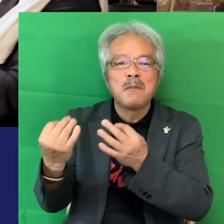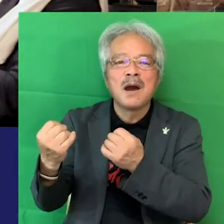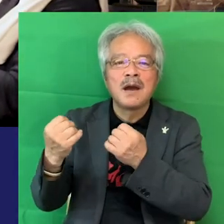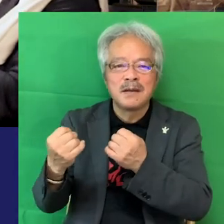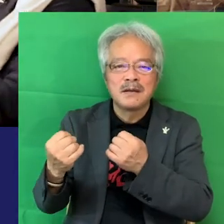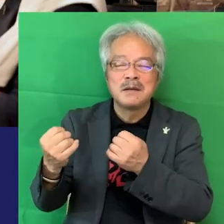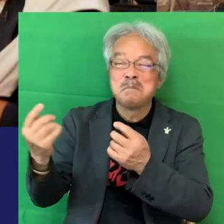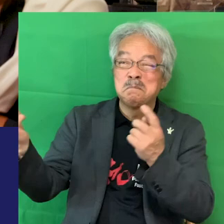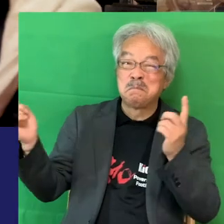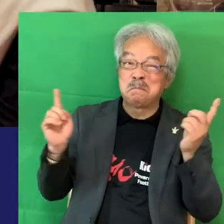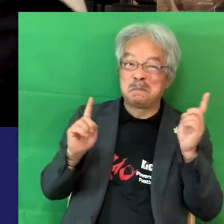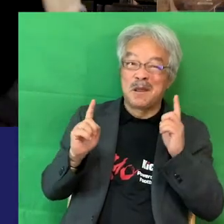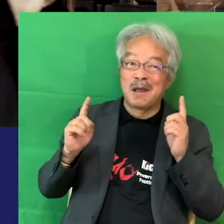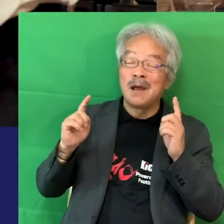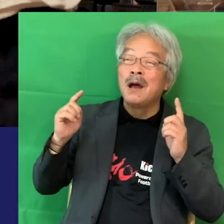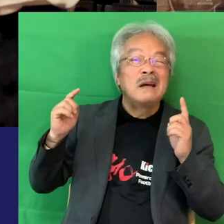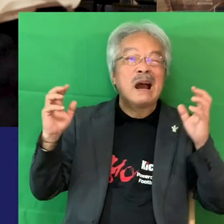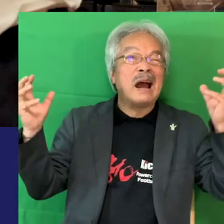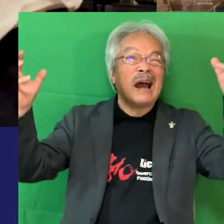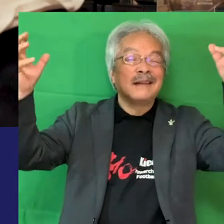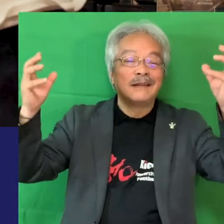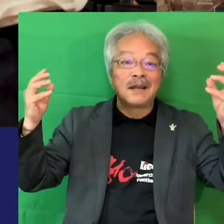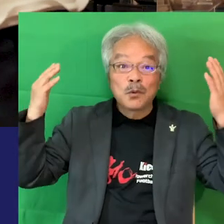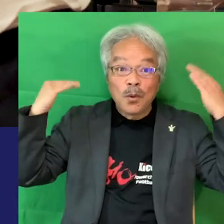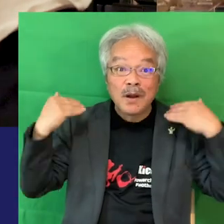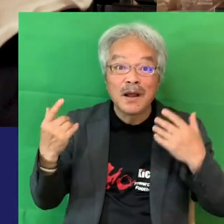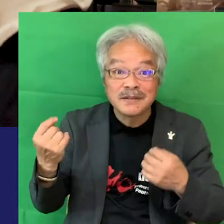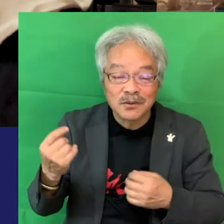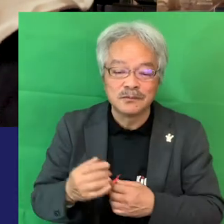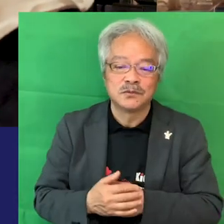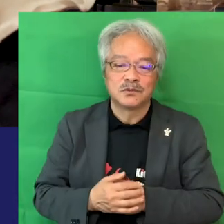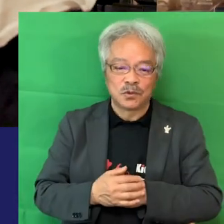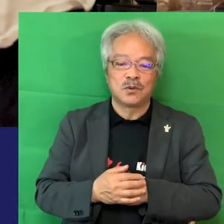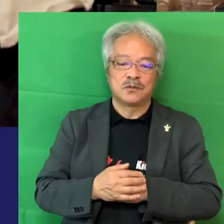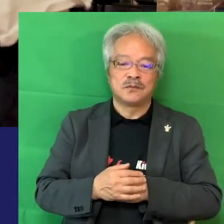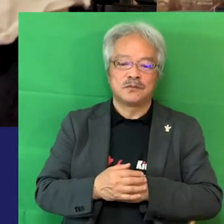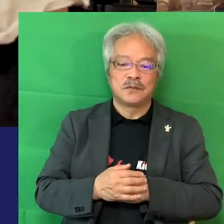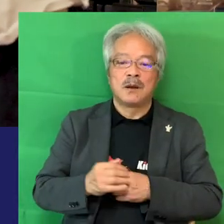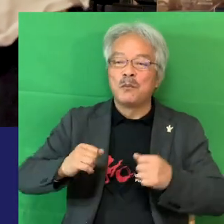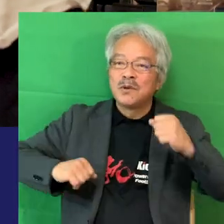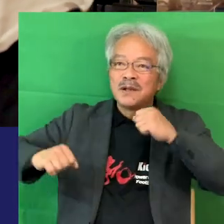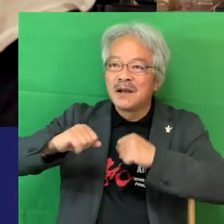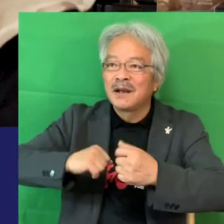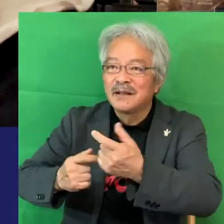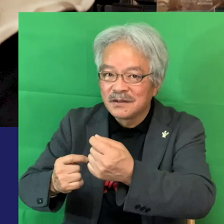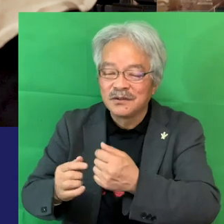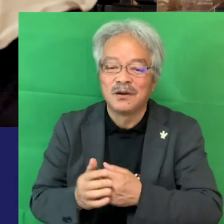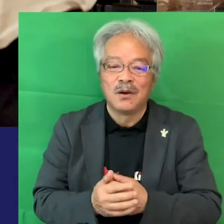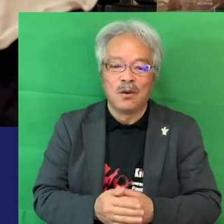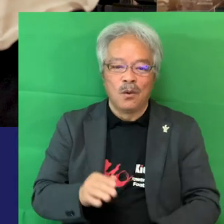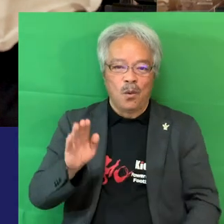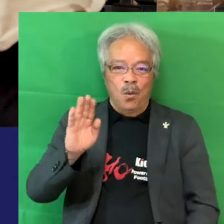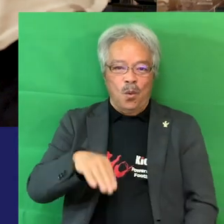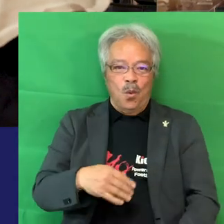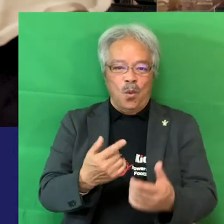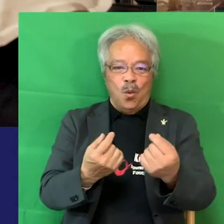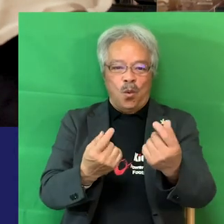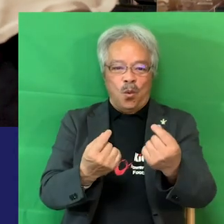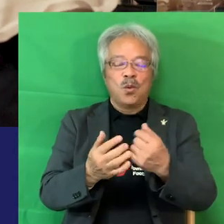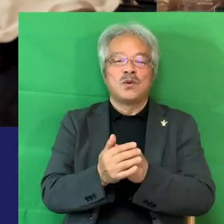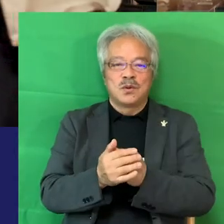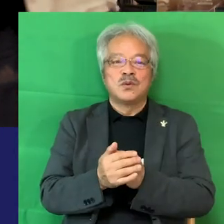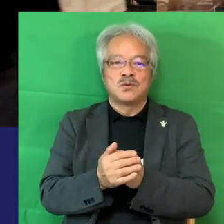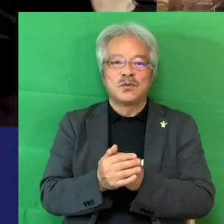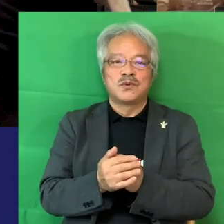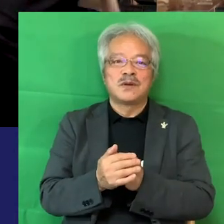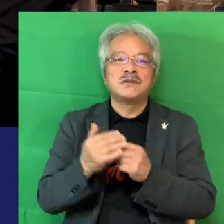こえないじゃないですかそうだよねわーって言ってるからだからやっぱりこのボディーランググージじゃないですかめっちゃいいこと言うじゃないですかそもそも聞こえてな